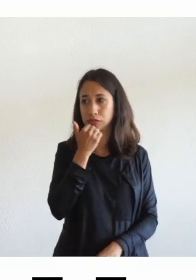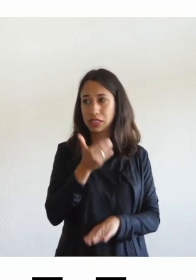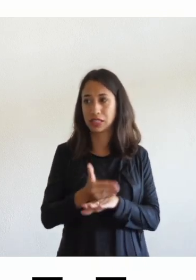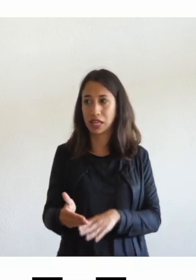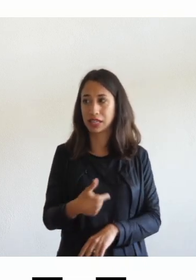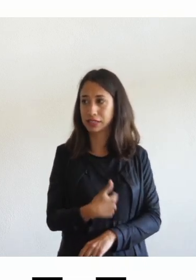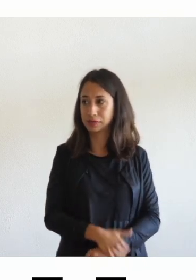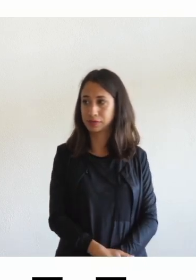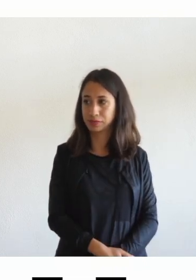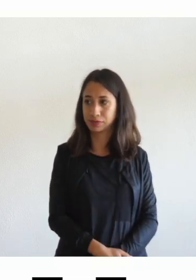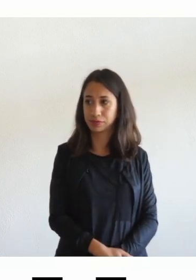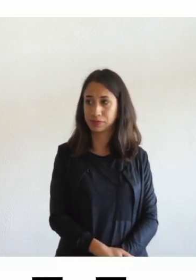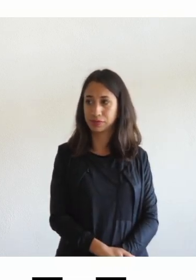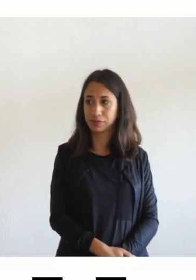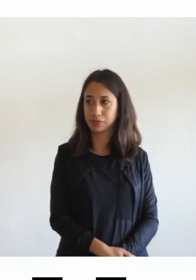velocità ma